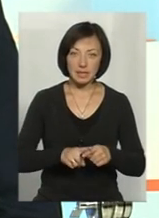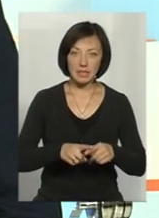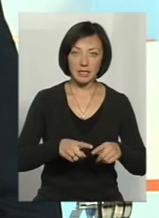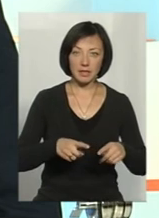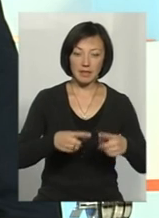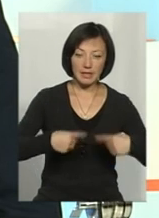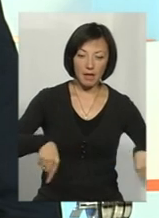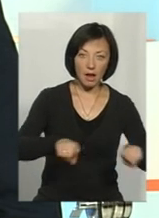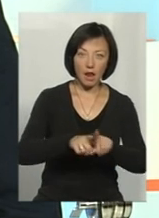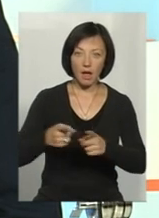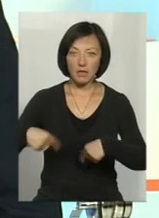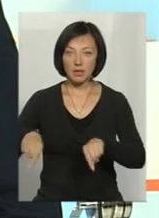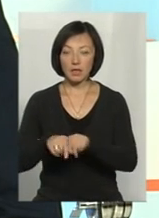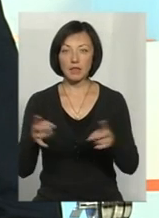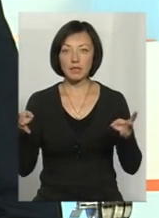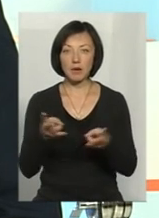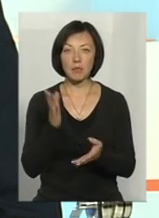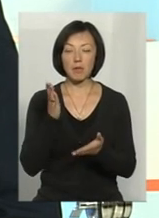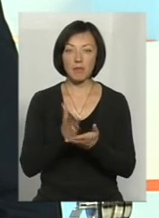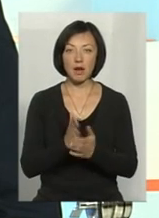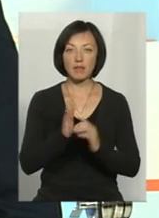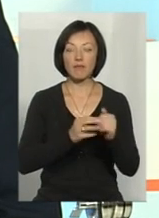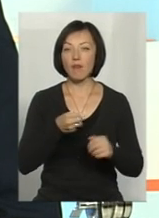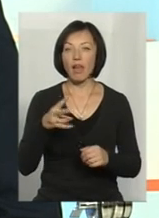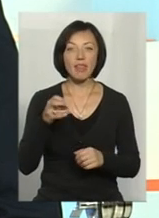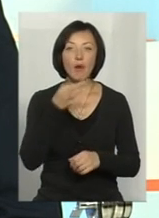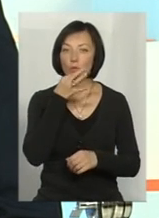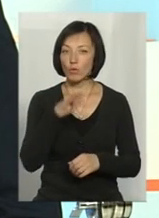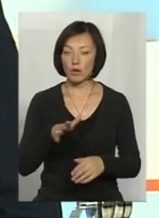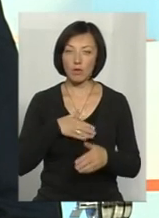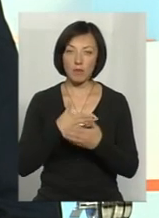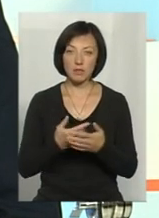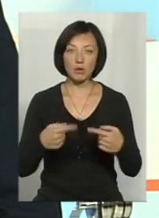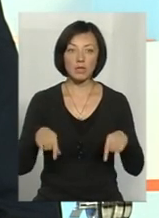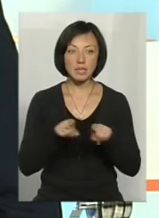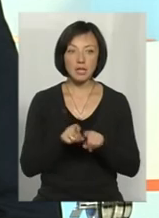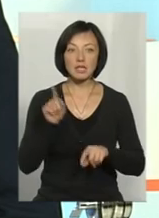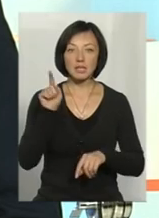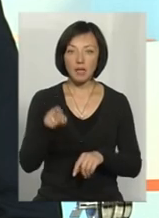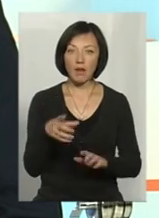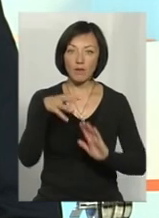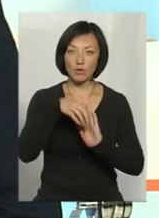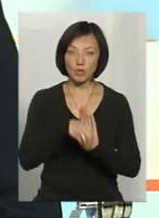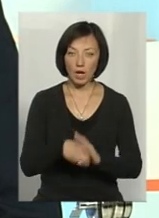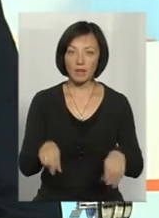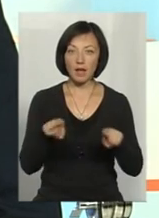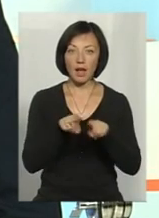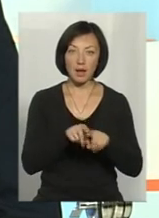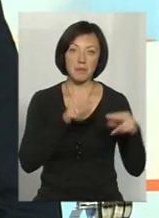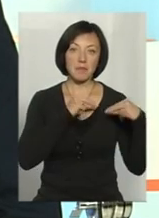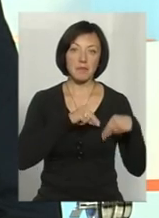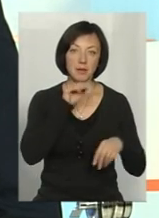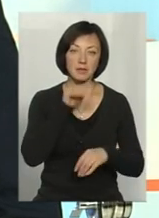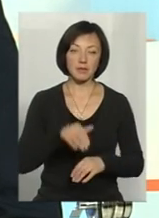потрібно фах мати. Тому я вважаю, що не будь-яка громадська організація, а саме та, яка включає таких фахових